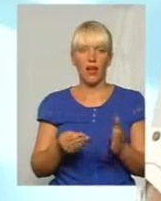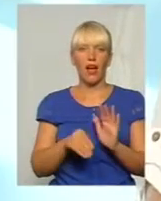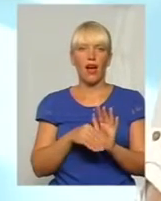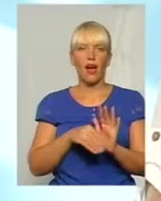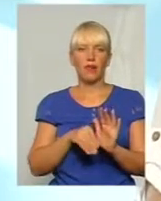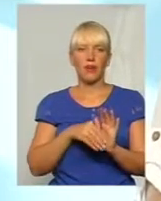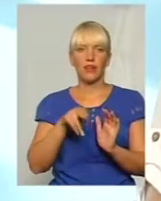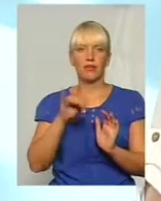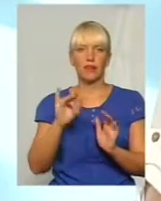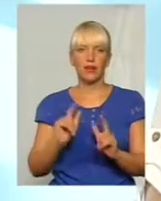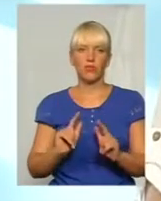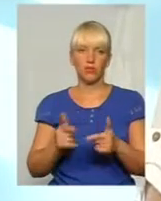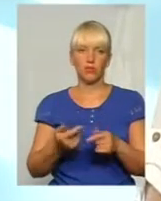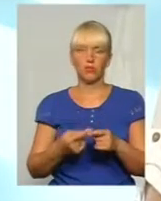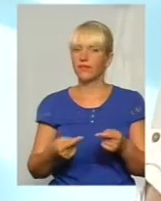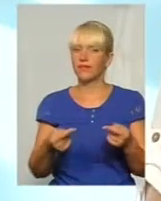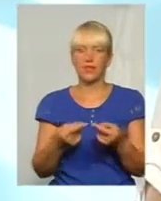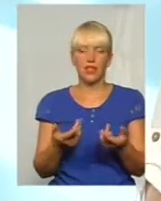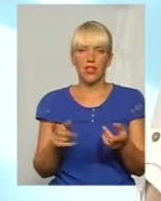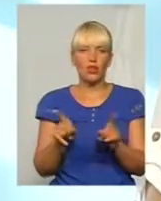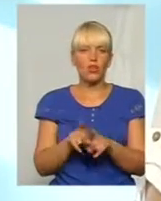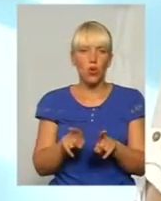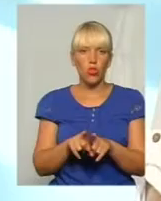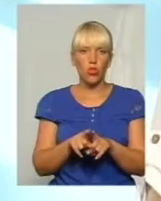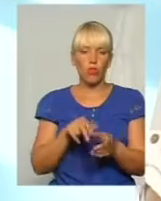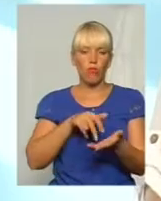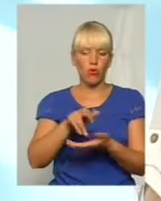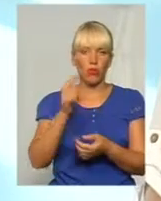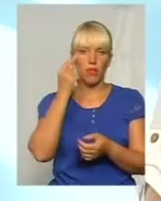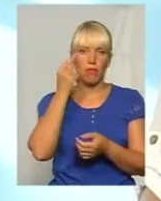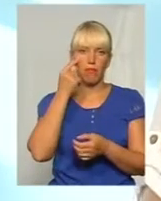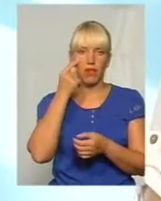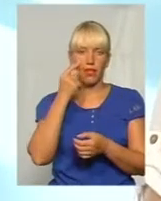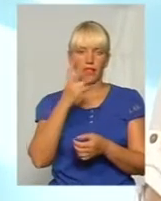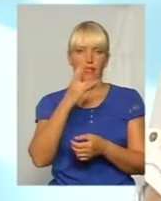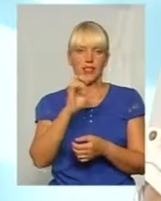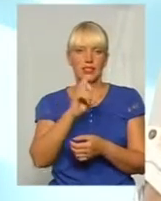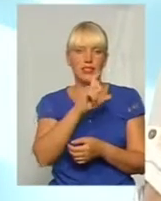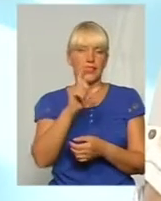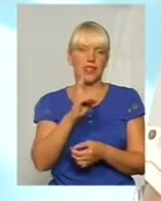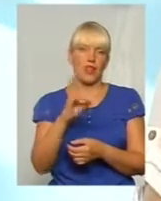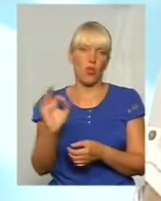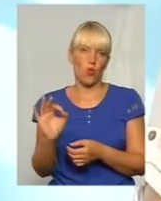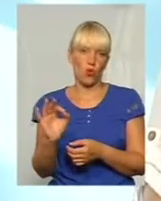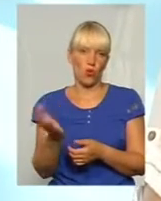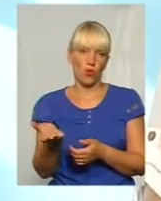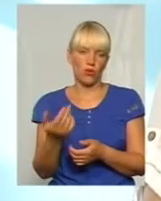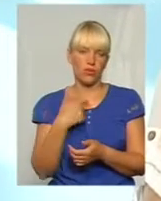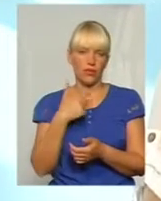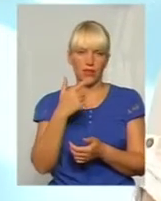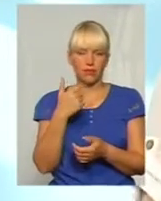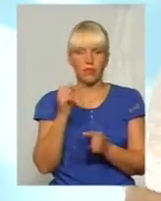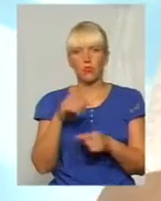визначає практично, визначає все-таки прохідний бал незалежної оцінювання. От, я не зовсім